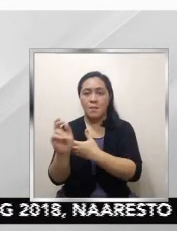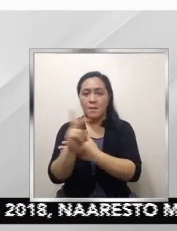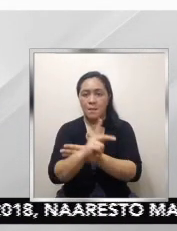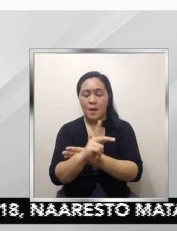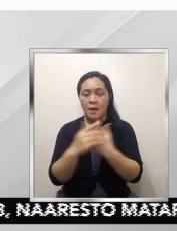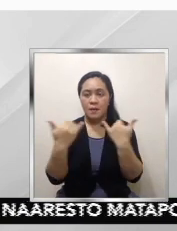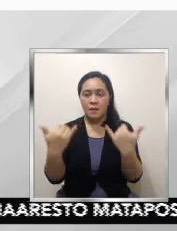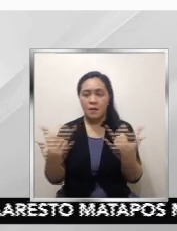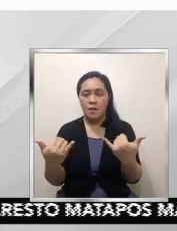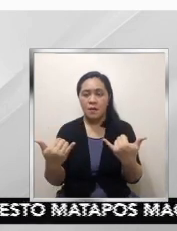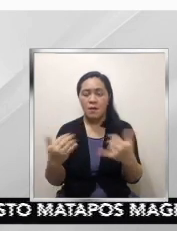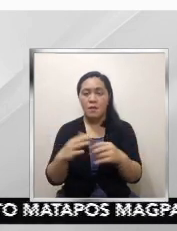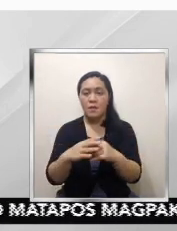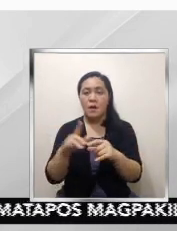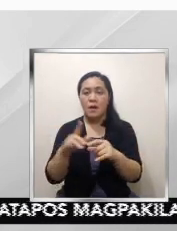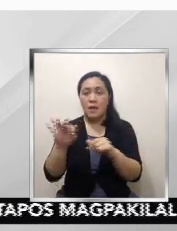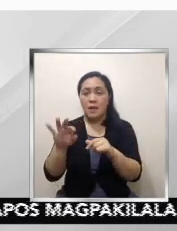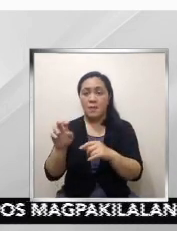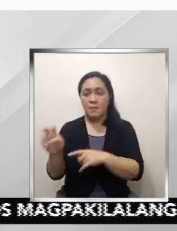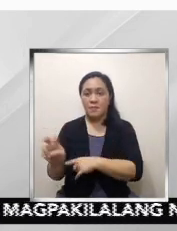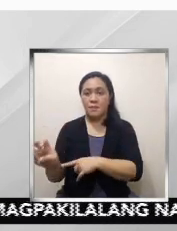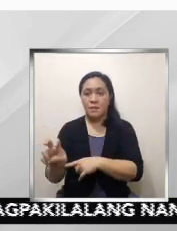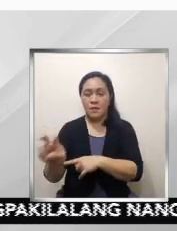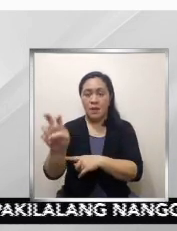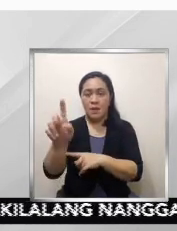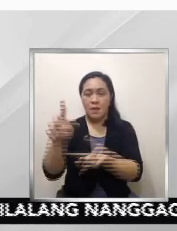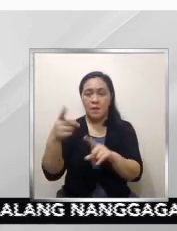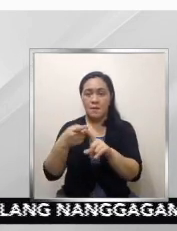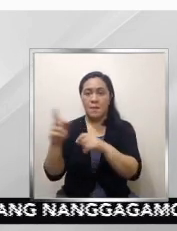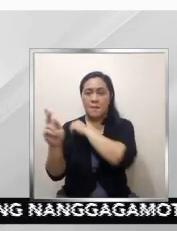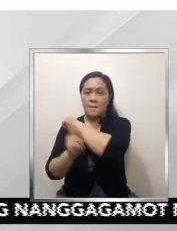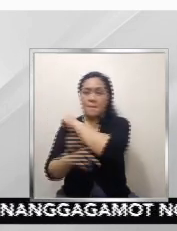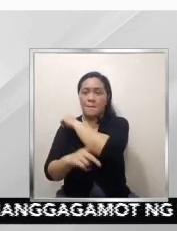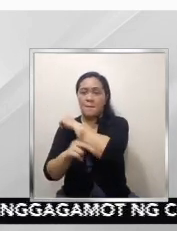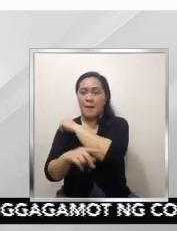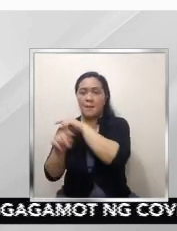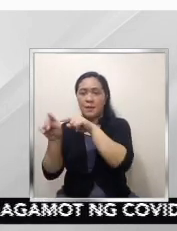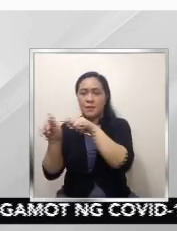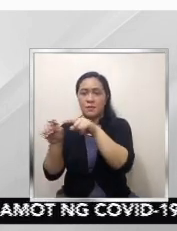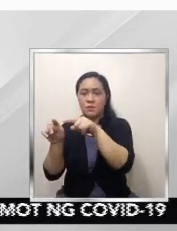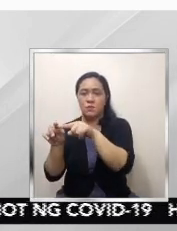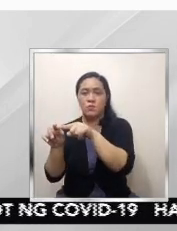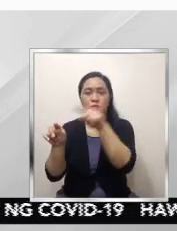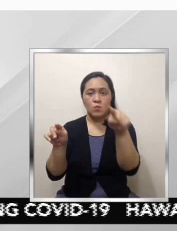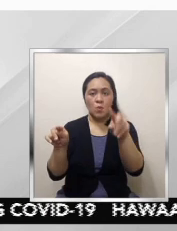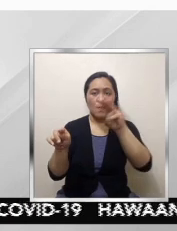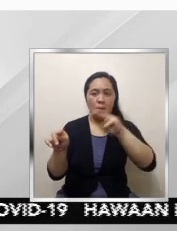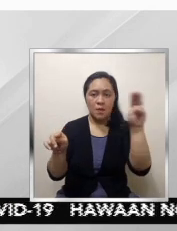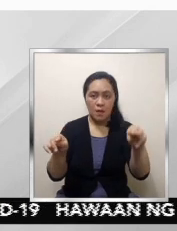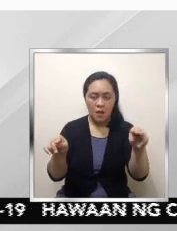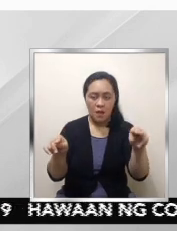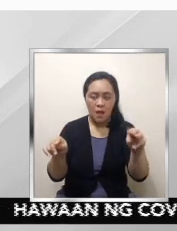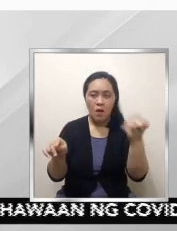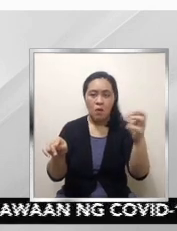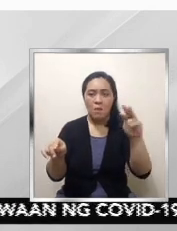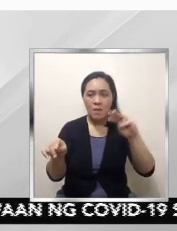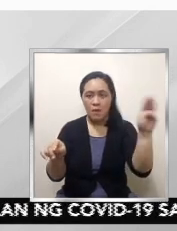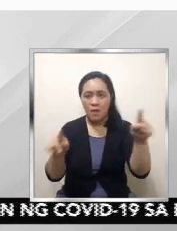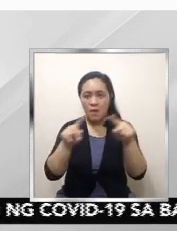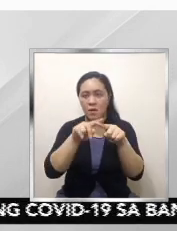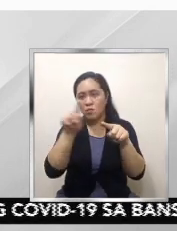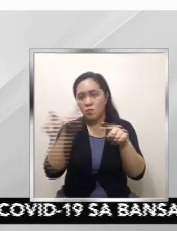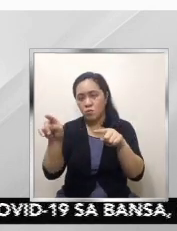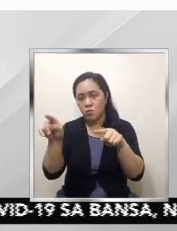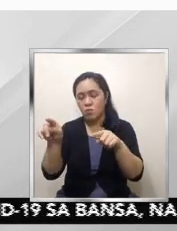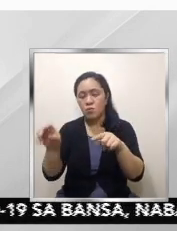ng probinsya o involving two provinces, kinakailangan po ng travel authority pa rin. Yung mga APOR, hindi na po